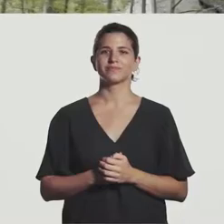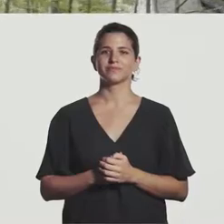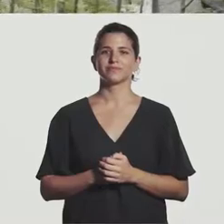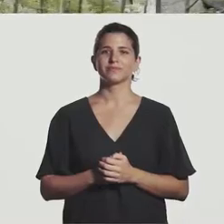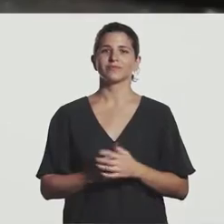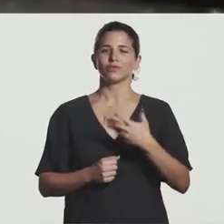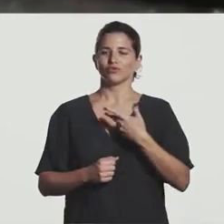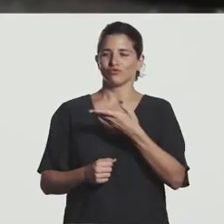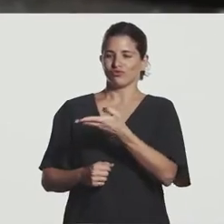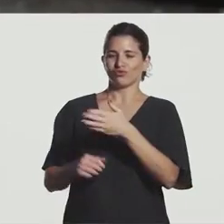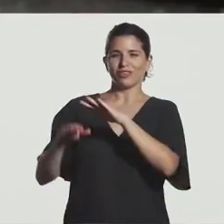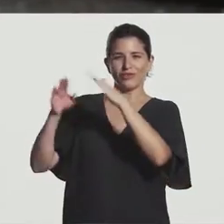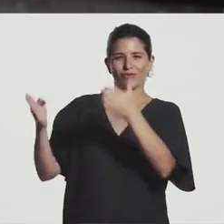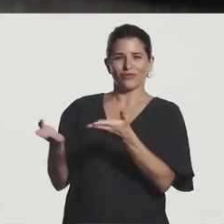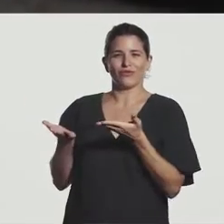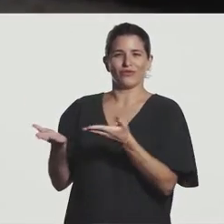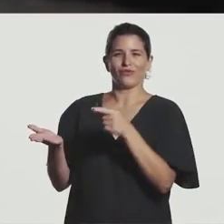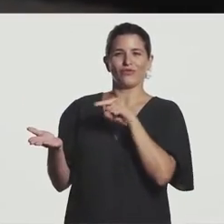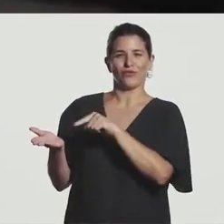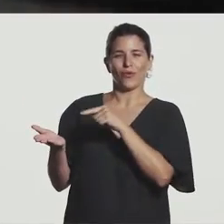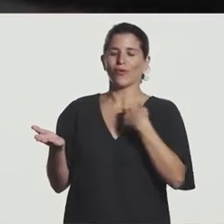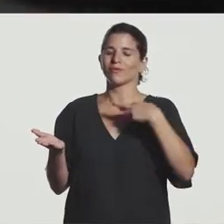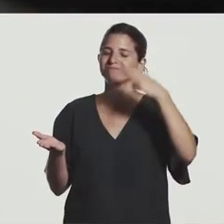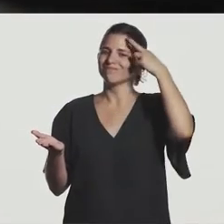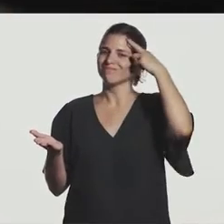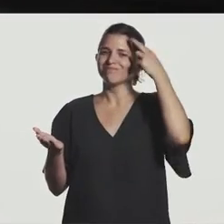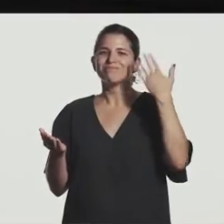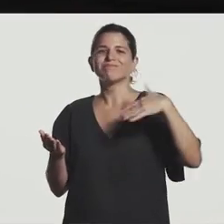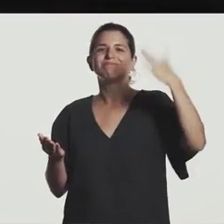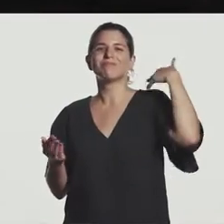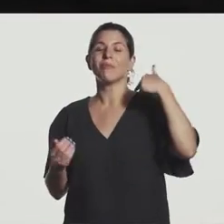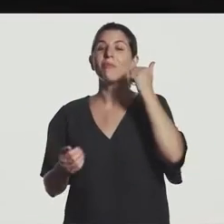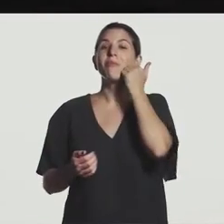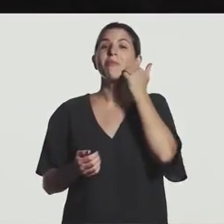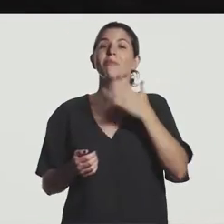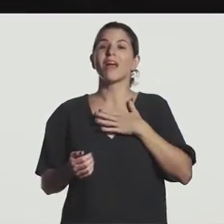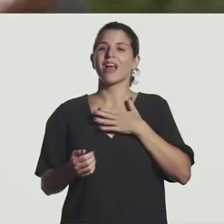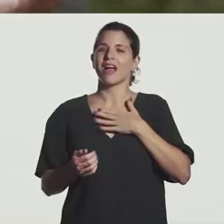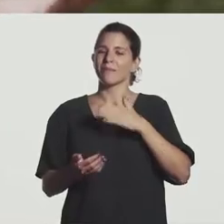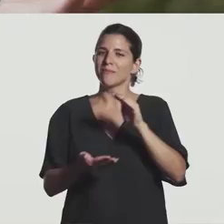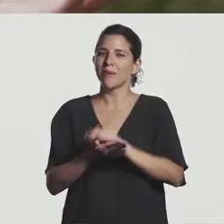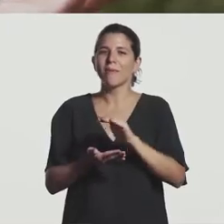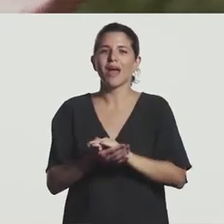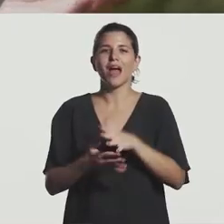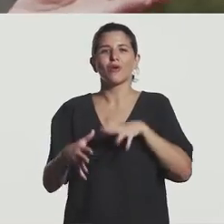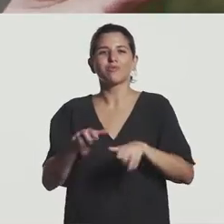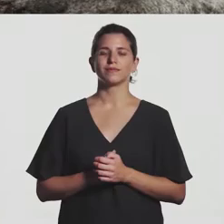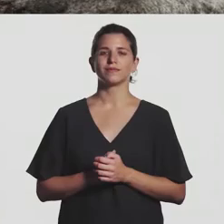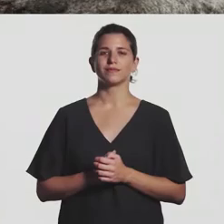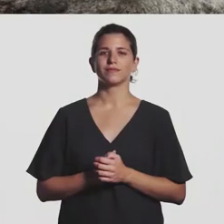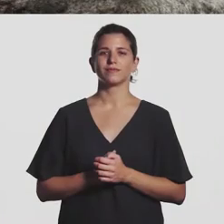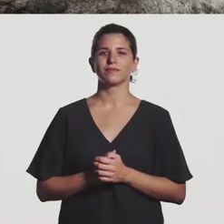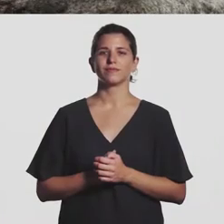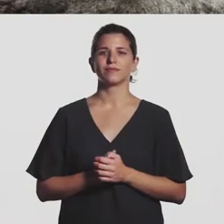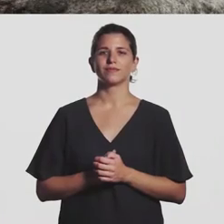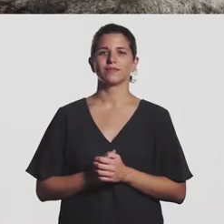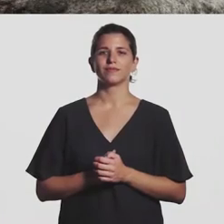qui vicino c'è un forno che mi ricordo benissimo mia mamma faceva il pane